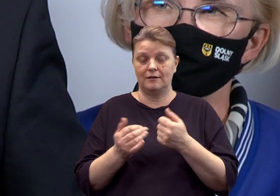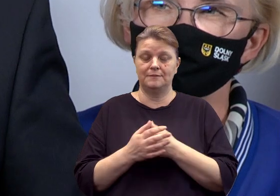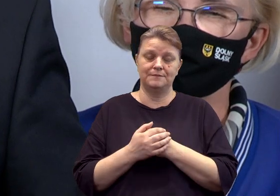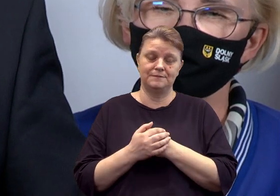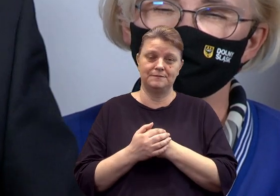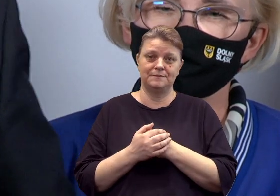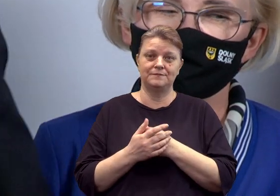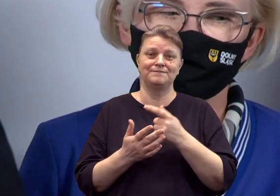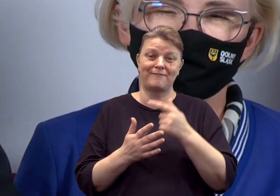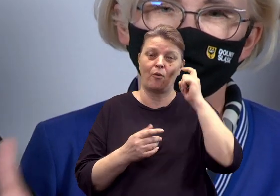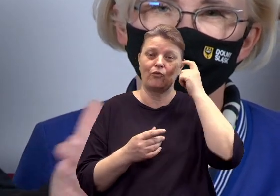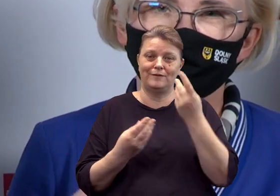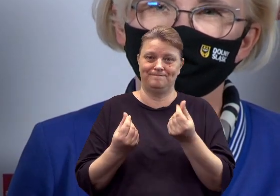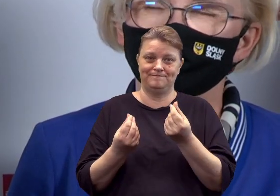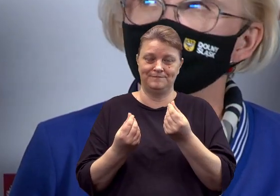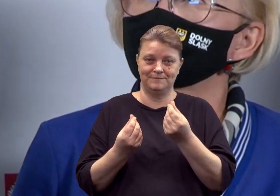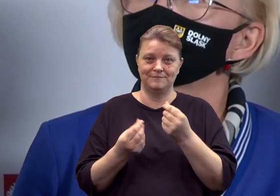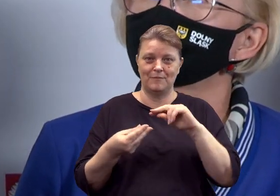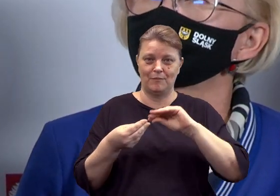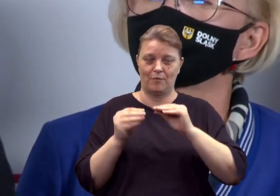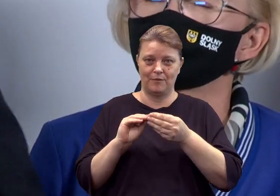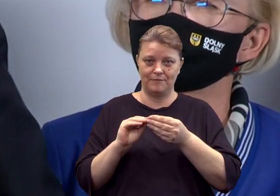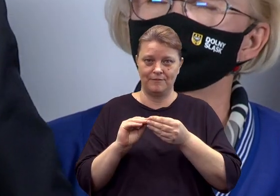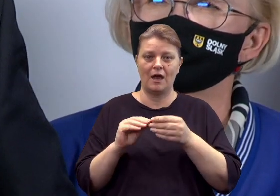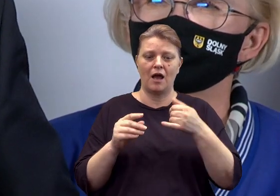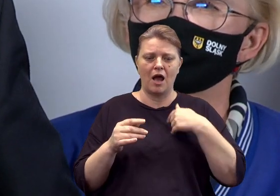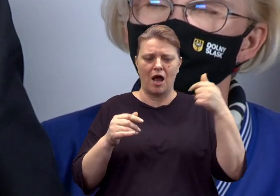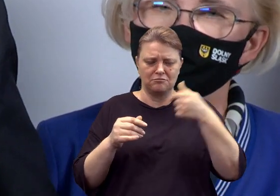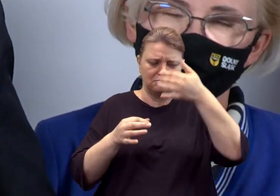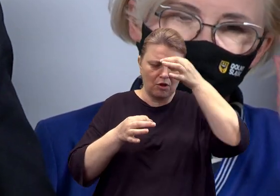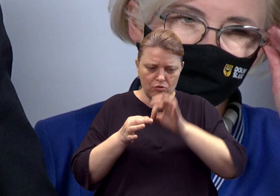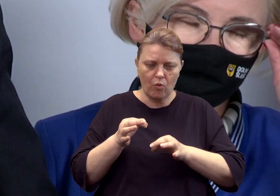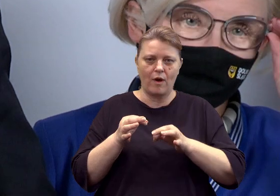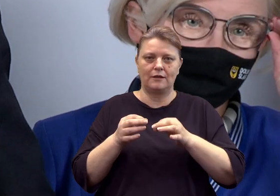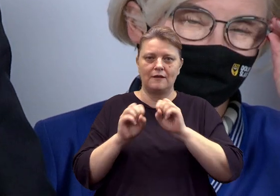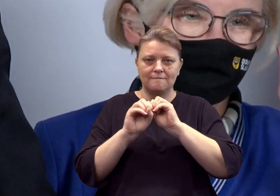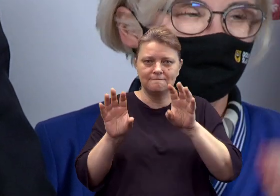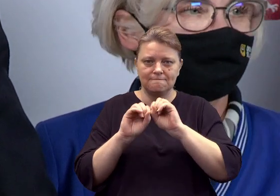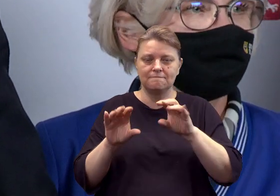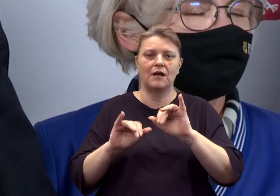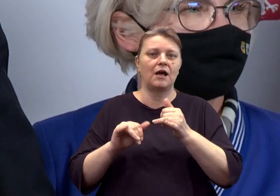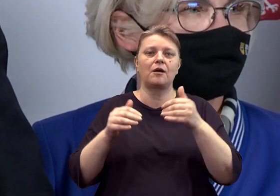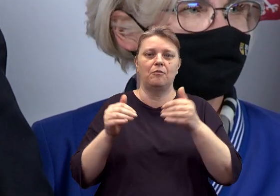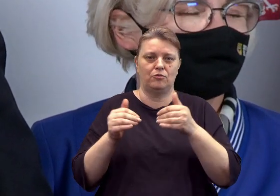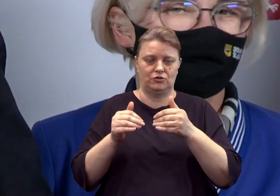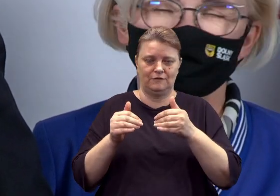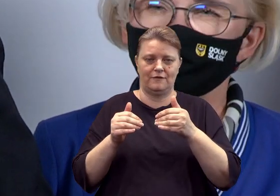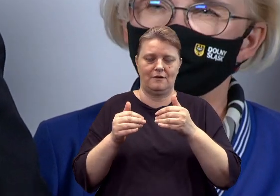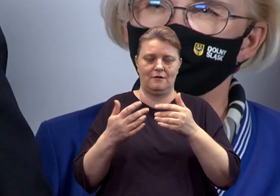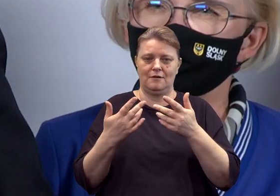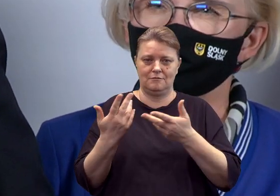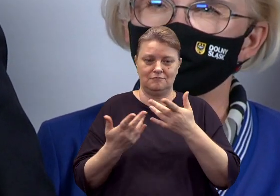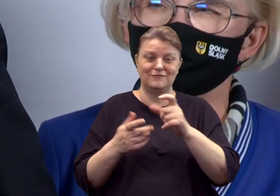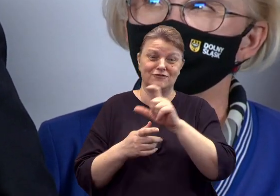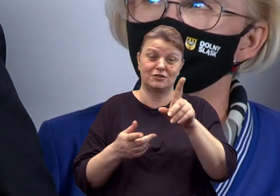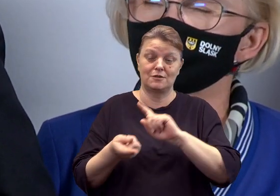o sprawy finansowe, które też doprecyzowaliśmy na tyle, na ile to jest możliwe podczas takiego